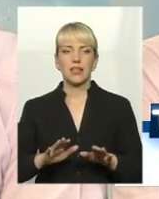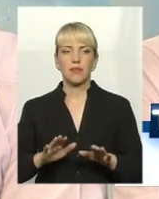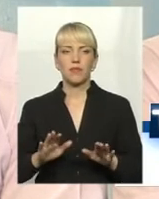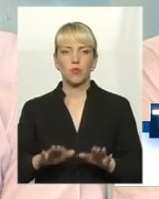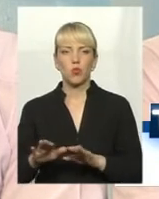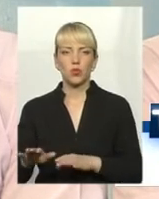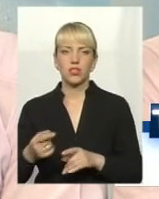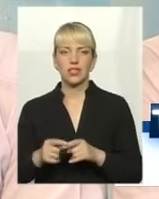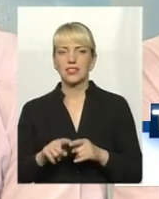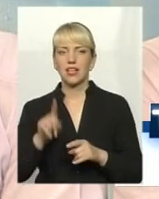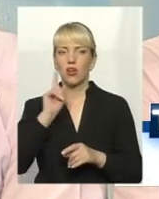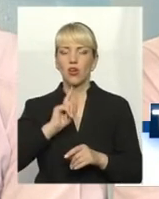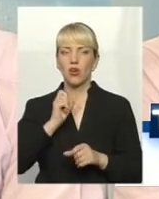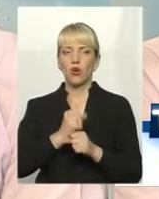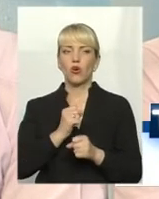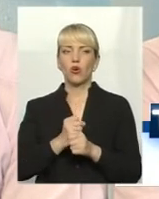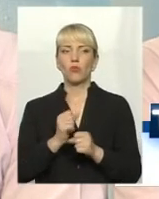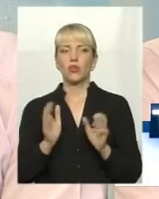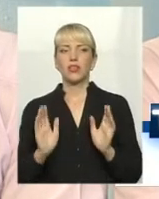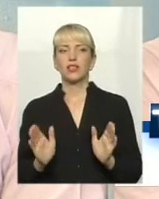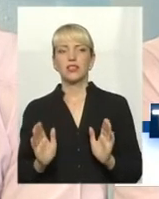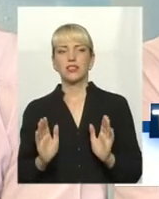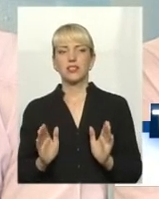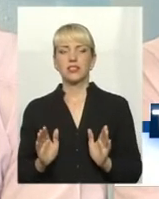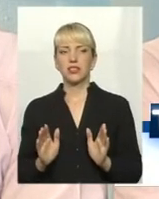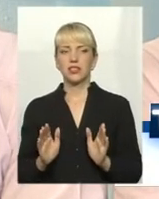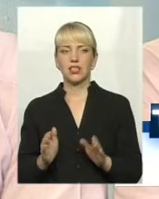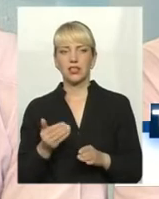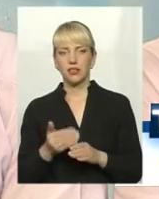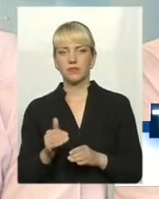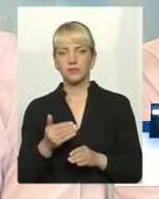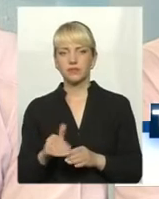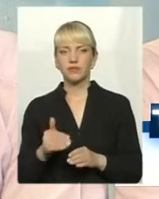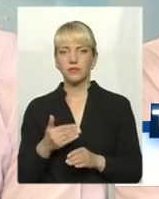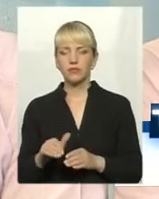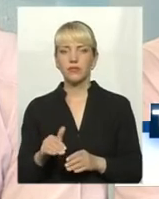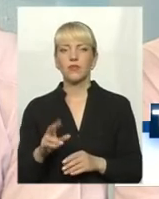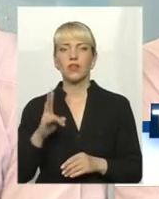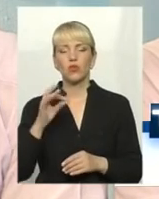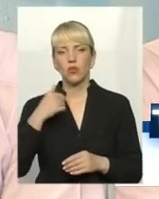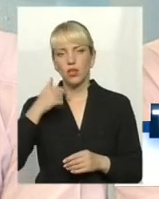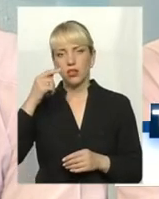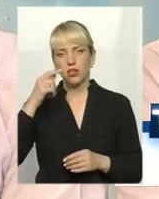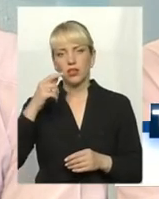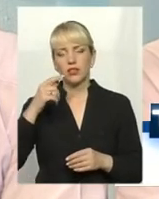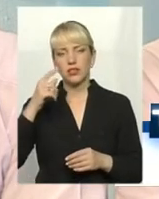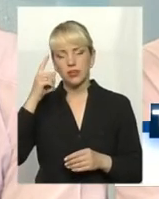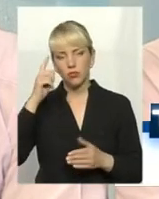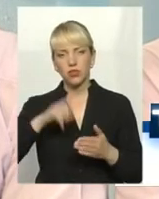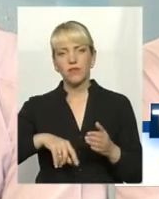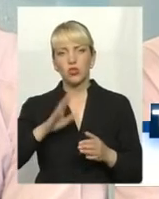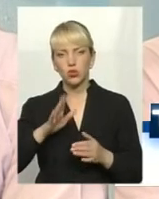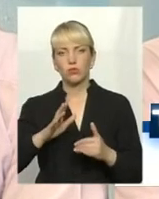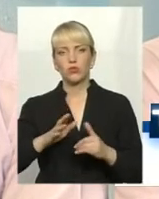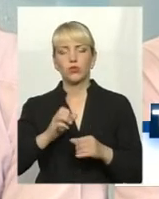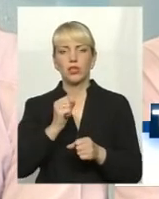робота тільки в зародковому якомусь етапі, але сподіваюся, найближчим часом буде поширено і